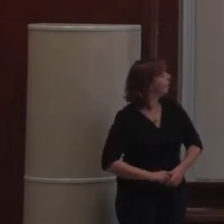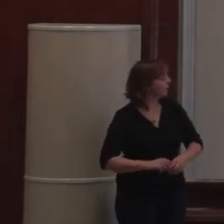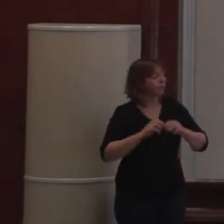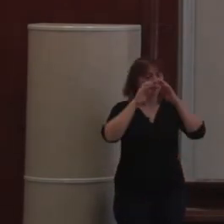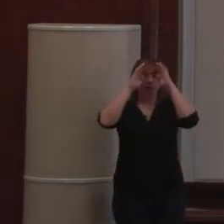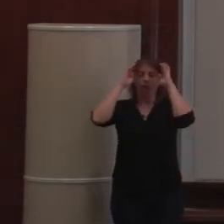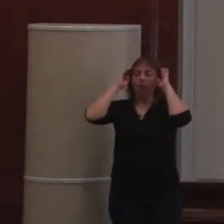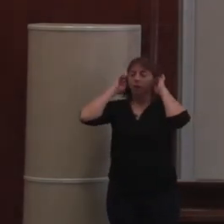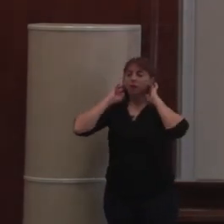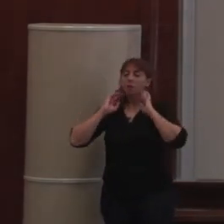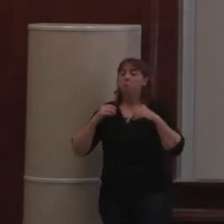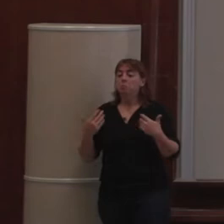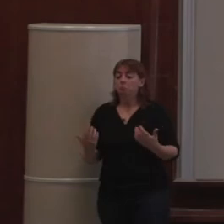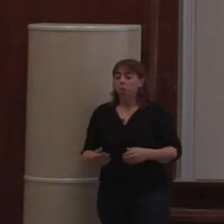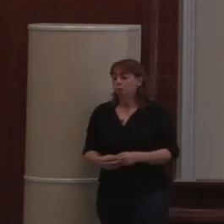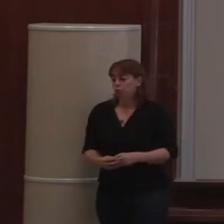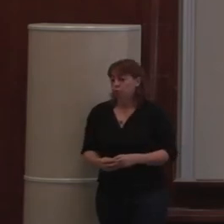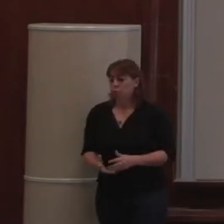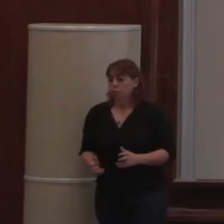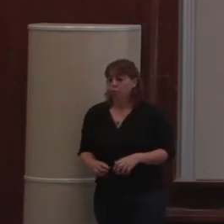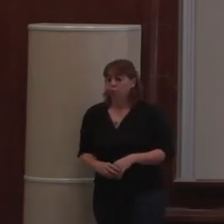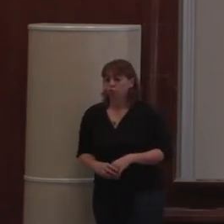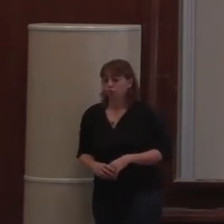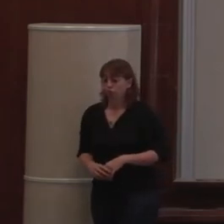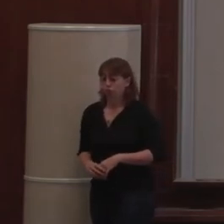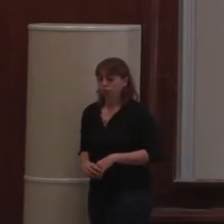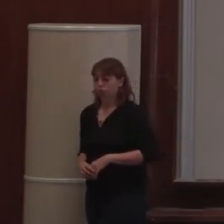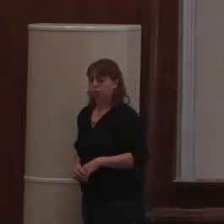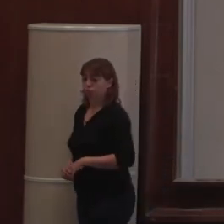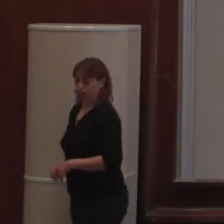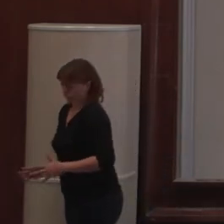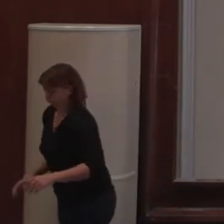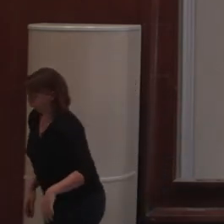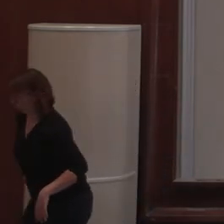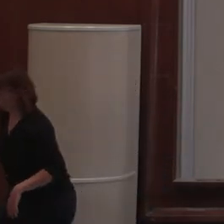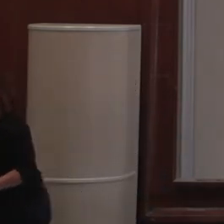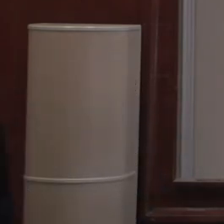Alors maintenant, les enjeux d'aujourd'hui. Parce que la Plone 5 a été réalisée il y a deux ans.